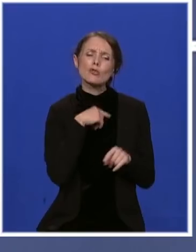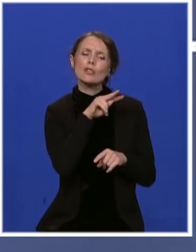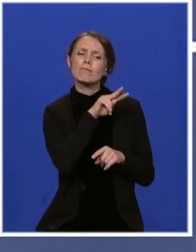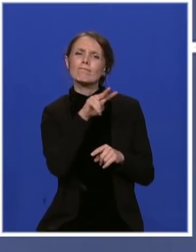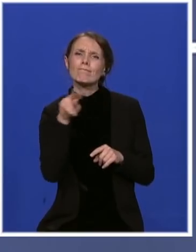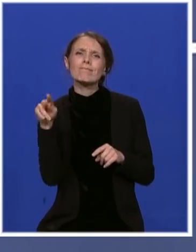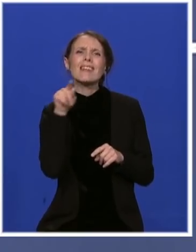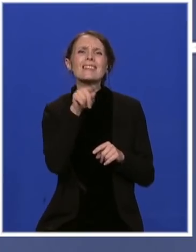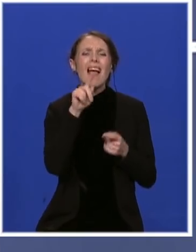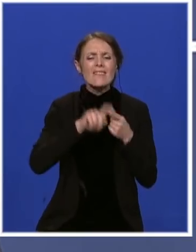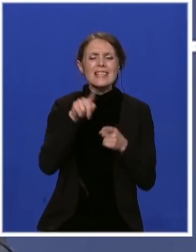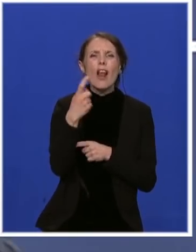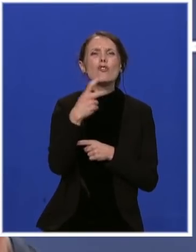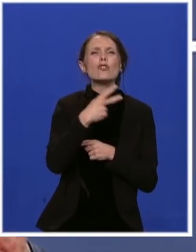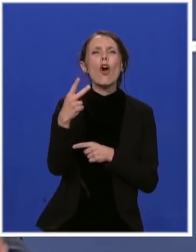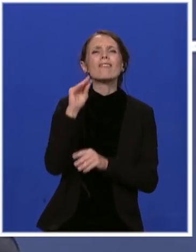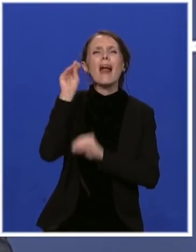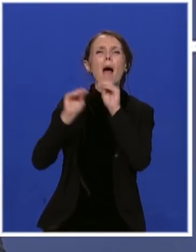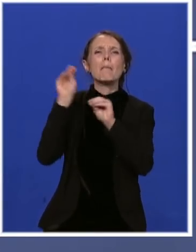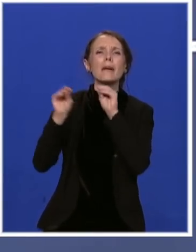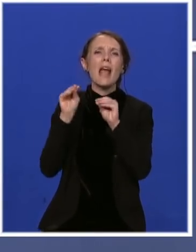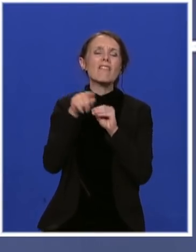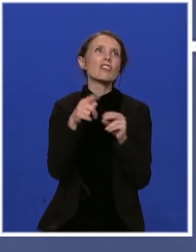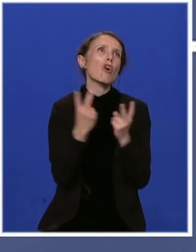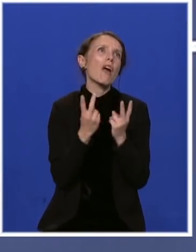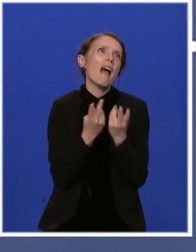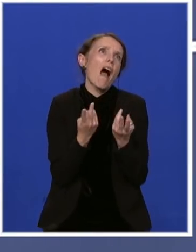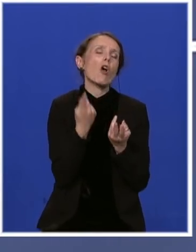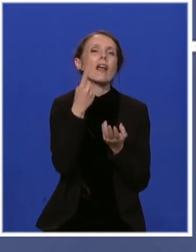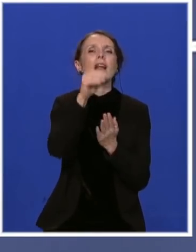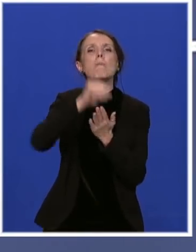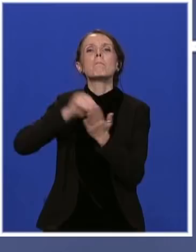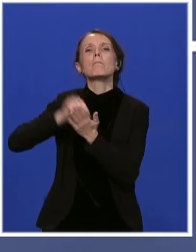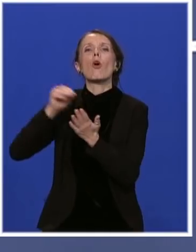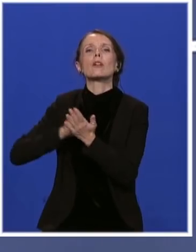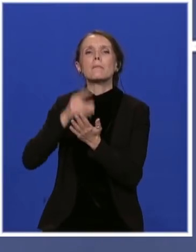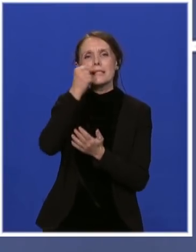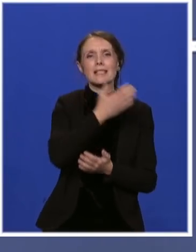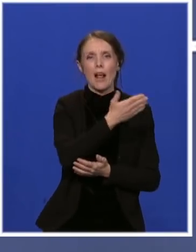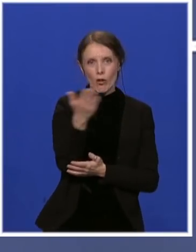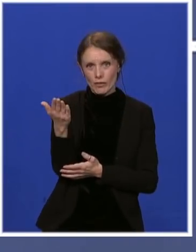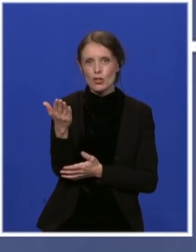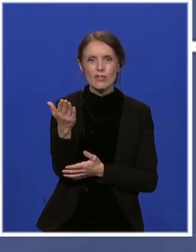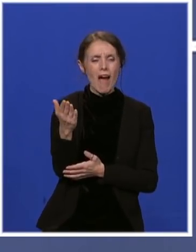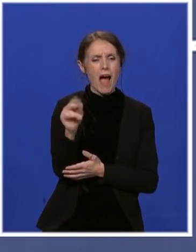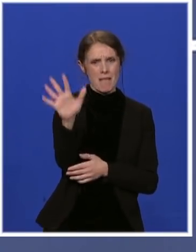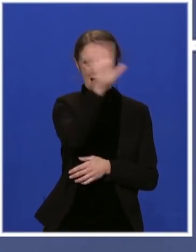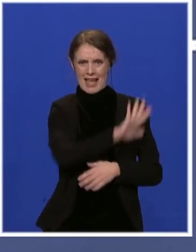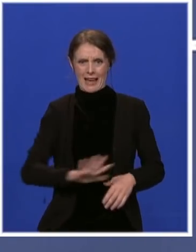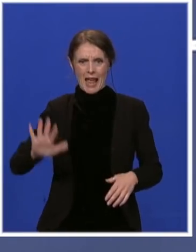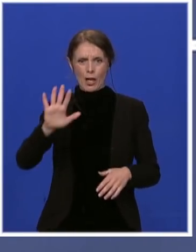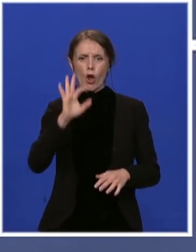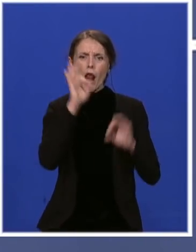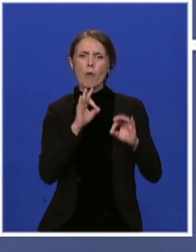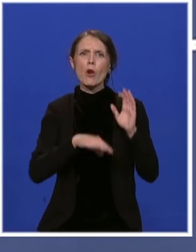za ovih 100 evra time. To je kao mini popis stanovništva, možete da vidite jer svuda u istom procentu su se ljudi prijavljivali. I